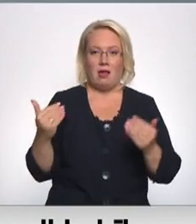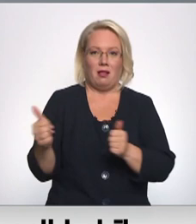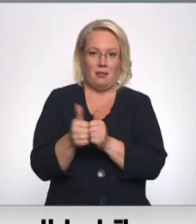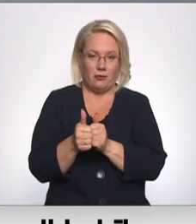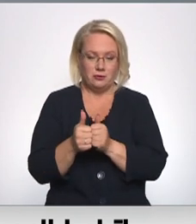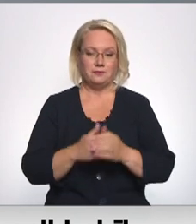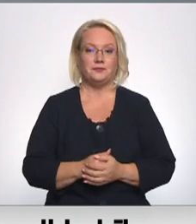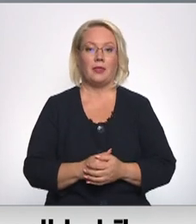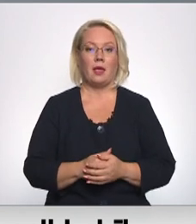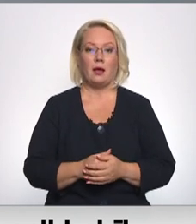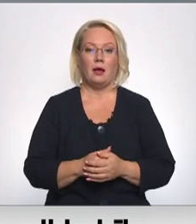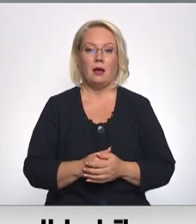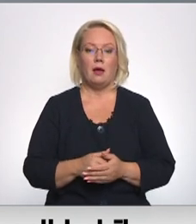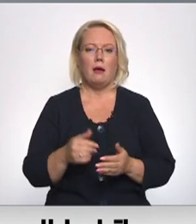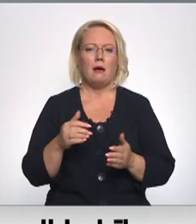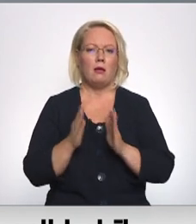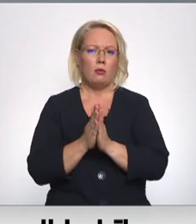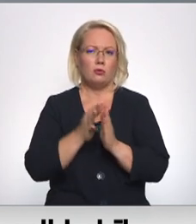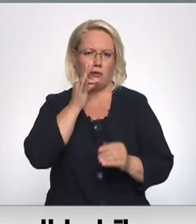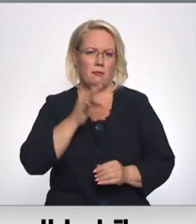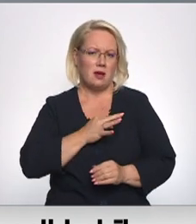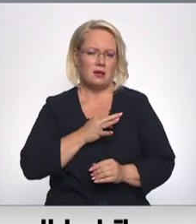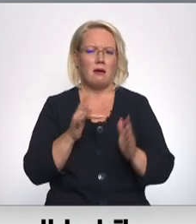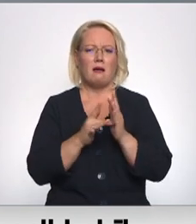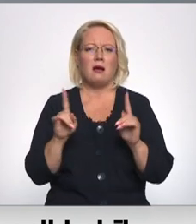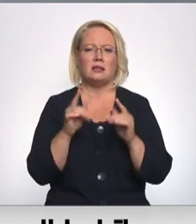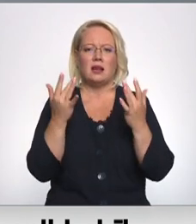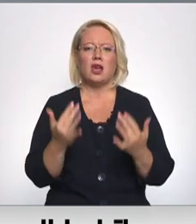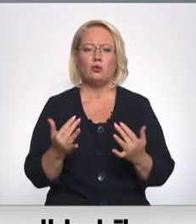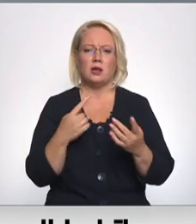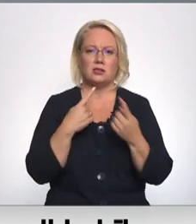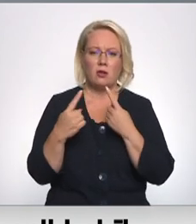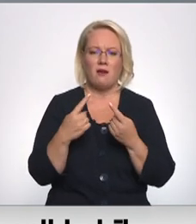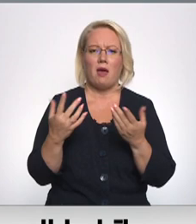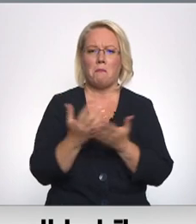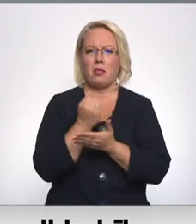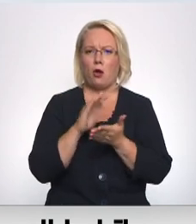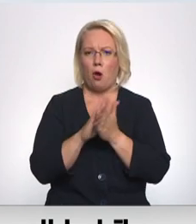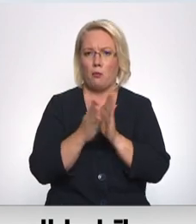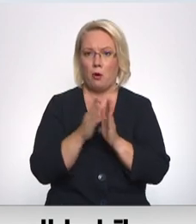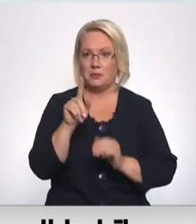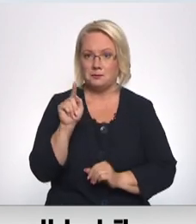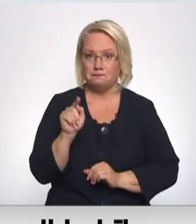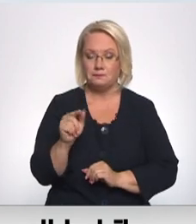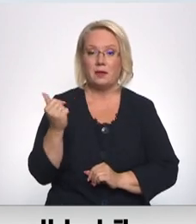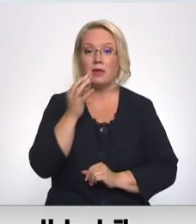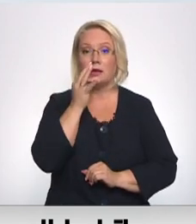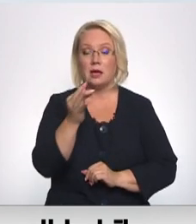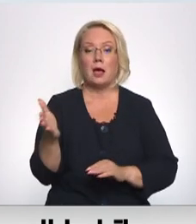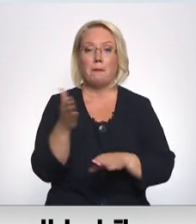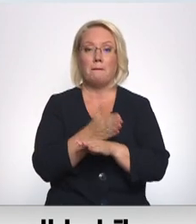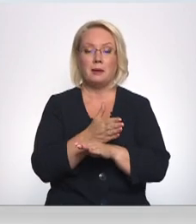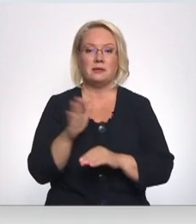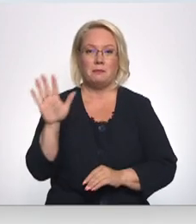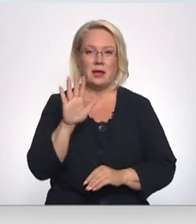Sveika, Vita! Saki, kāds ir šis rezultāts sarunām vai ir panāks kompromiss? Kā tu jau teici, pirms pieciem